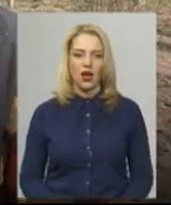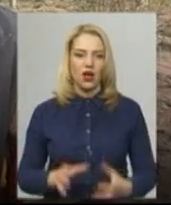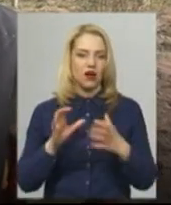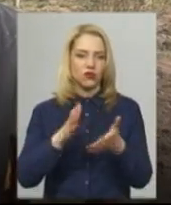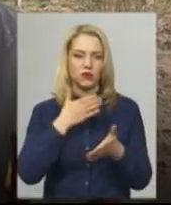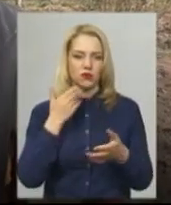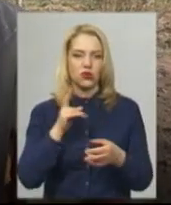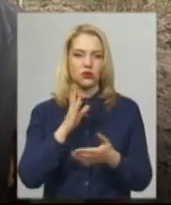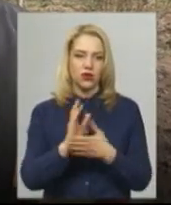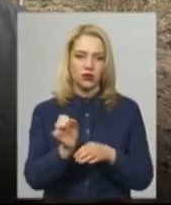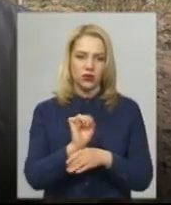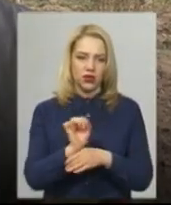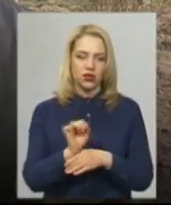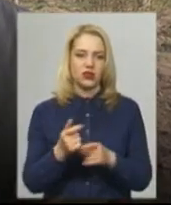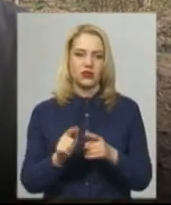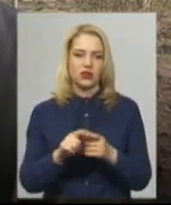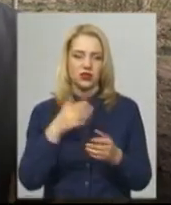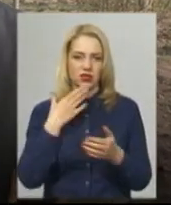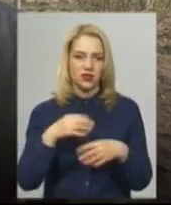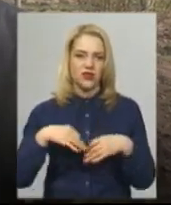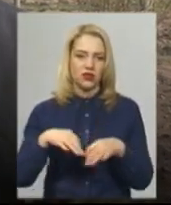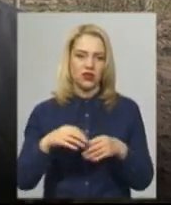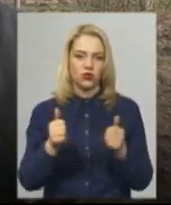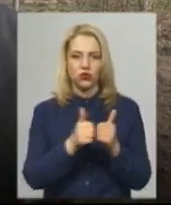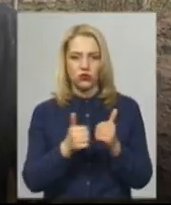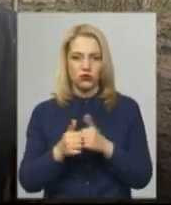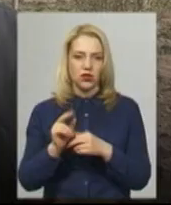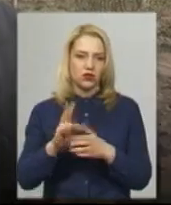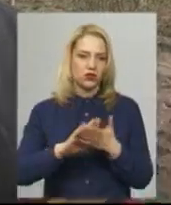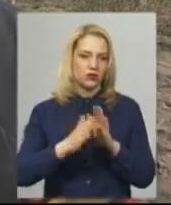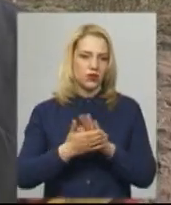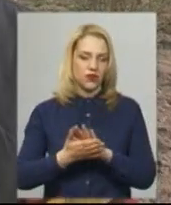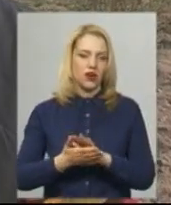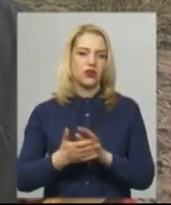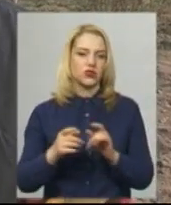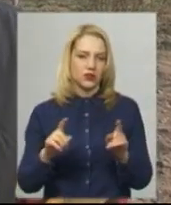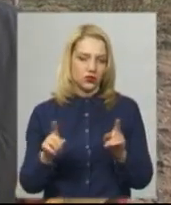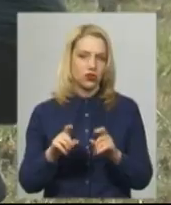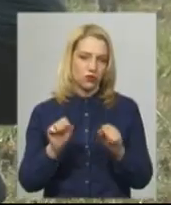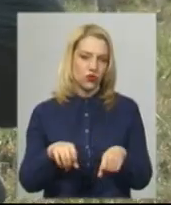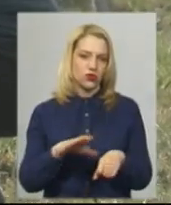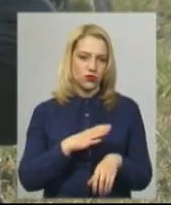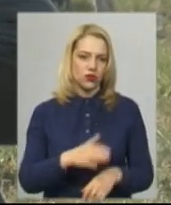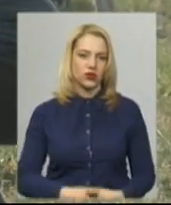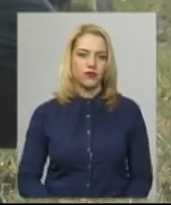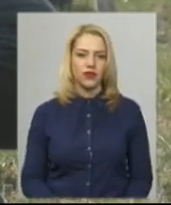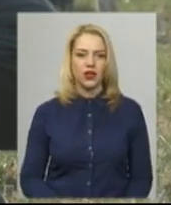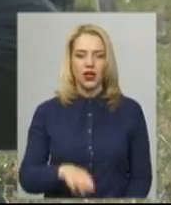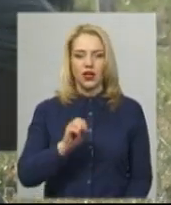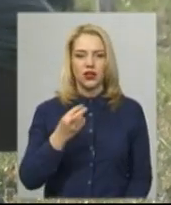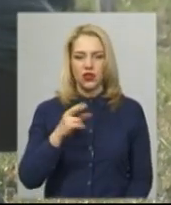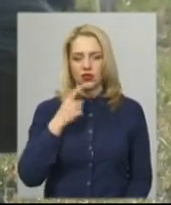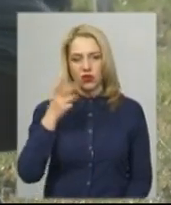чим. Хто має машину, свій транспорт, сусіди, якось так домовляємося, то ще так може бути. Тетяна каже,